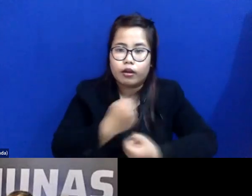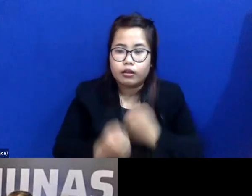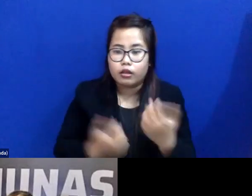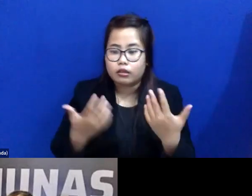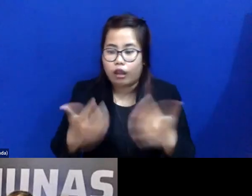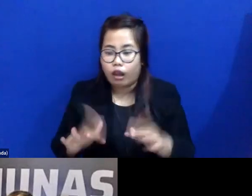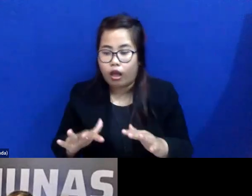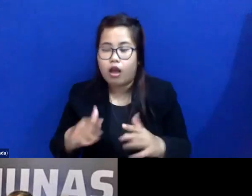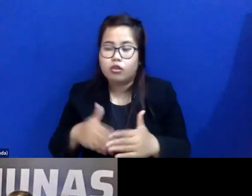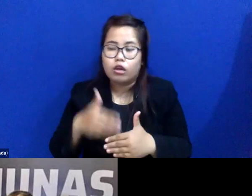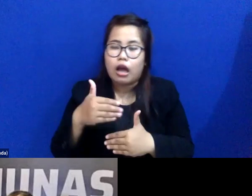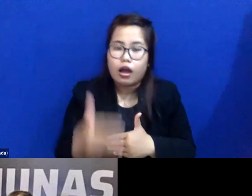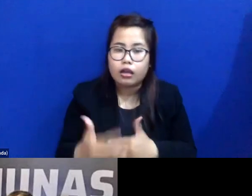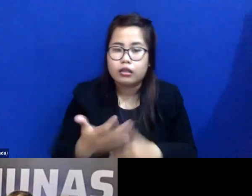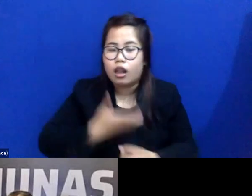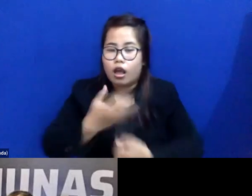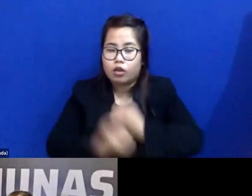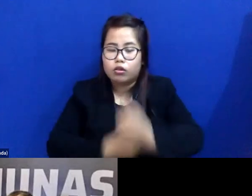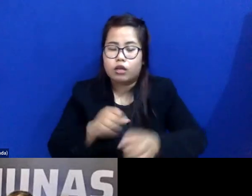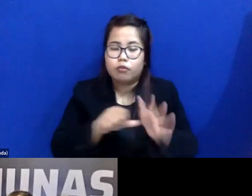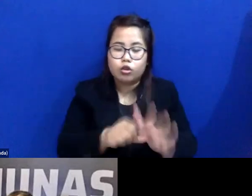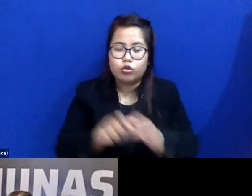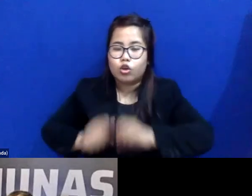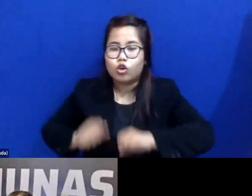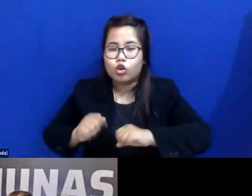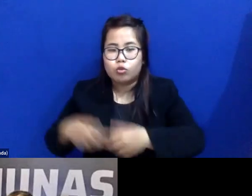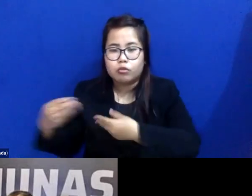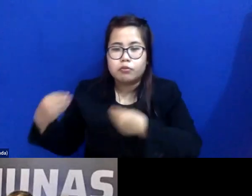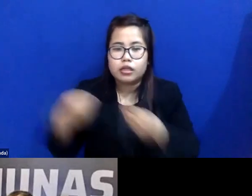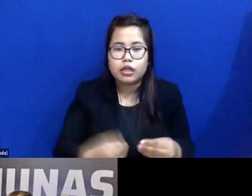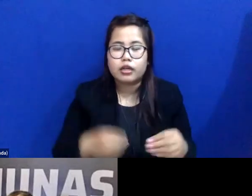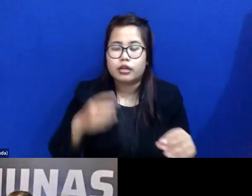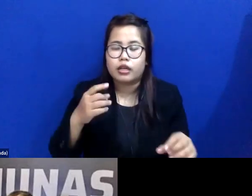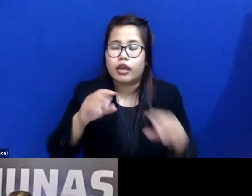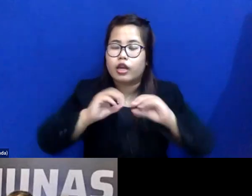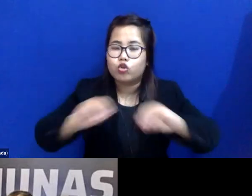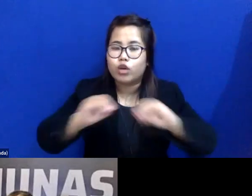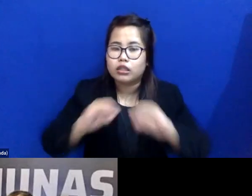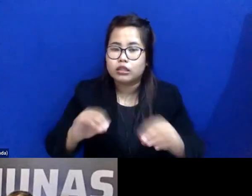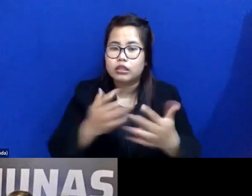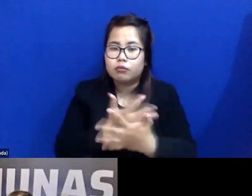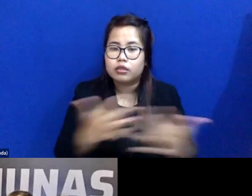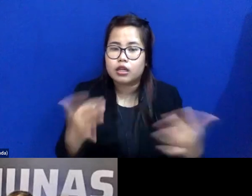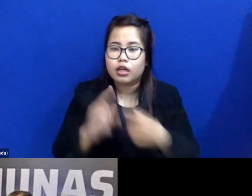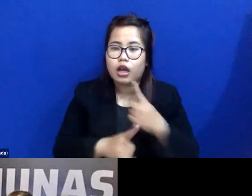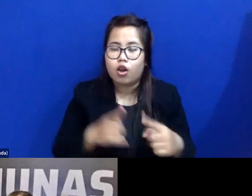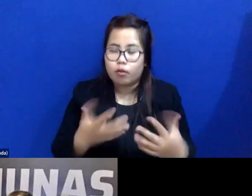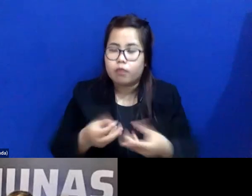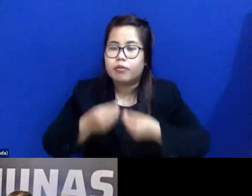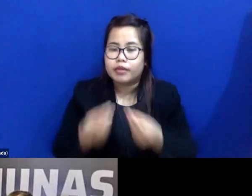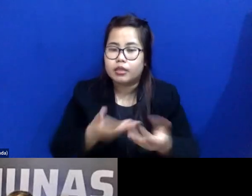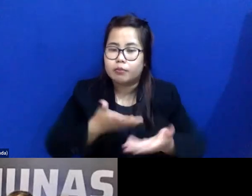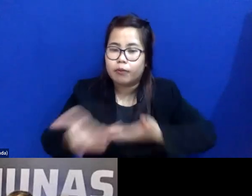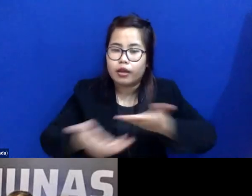akan dilakukan oleh lembaga bantuan hukum untuk memberikan edukasi kepada masyarakat bahwa pemberian layanan bantuan hukum